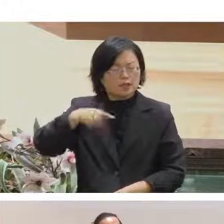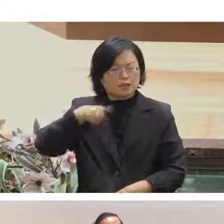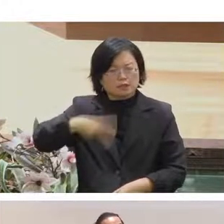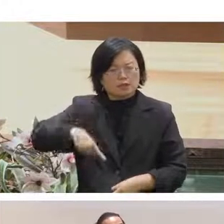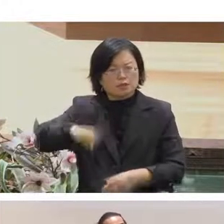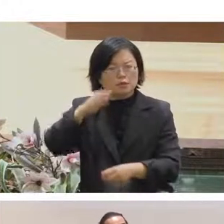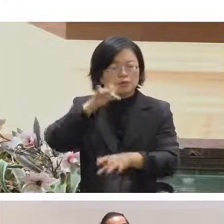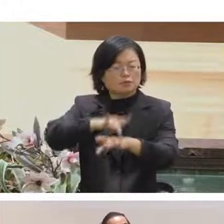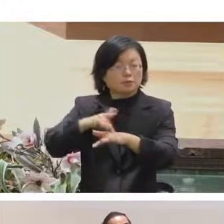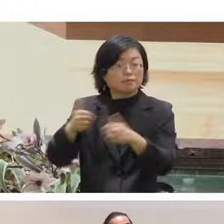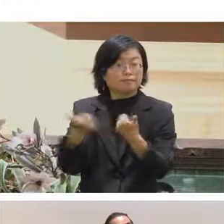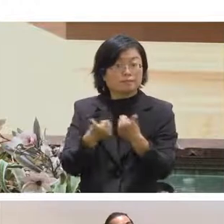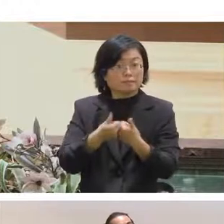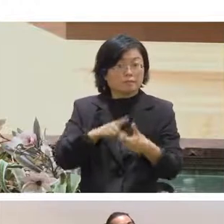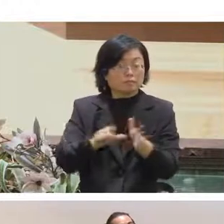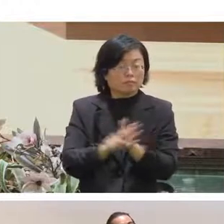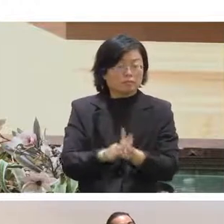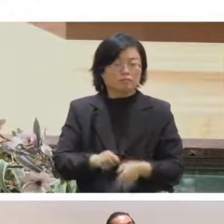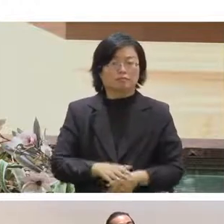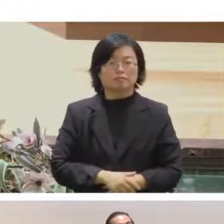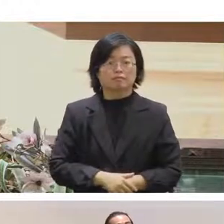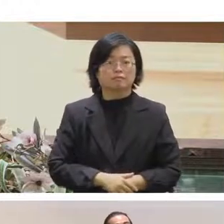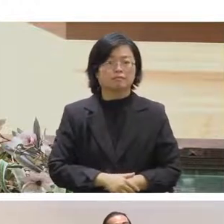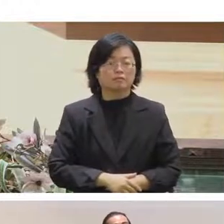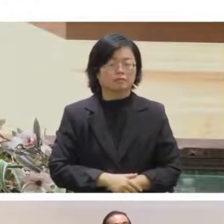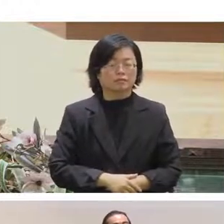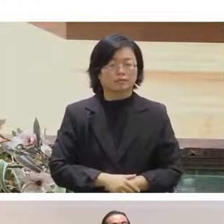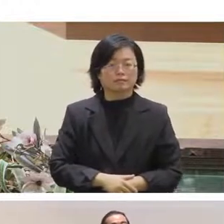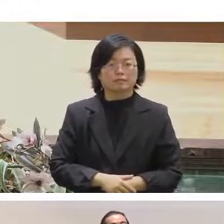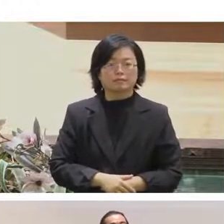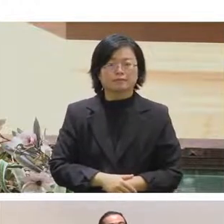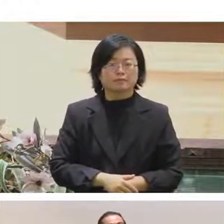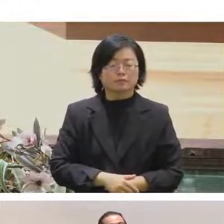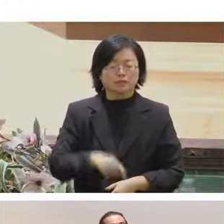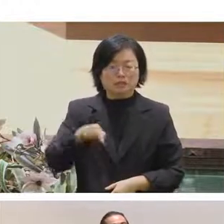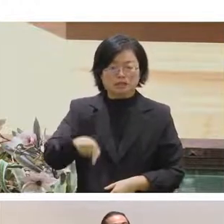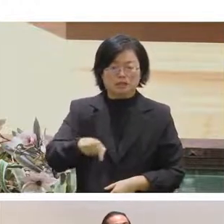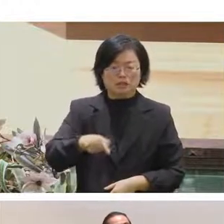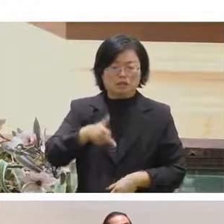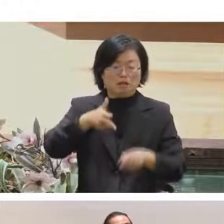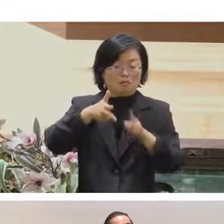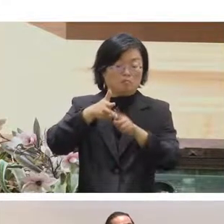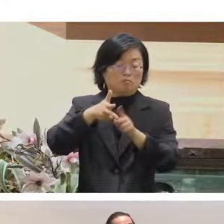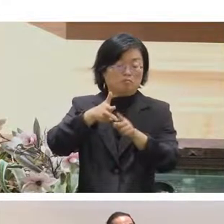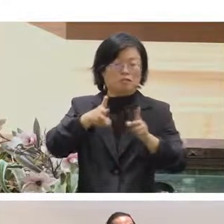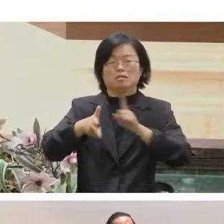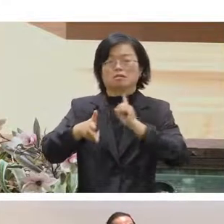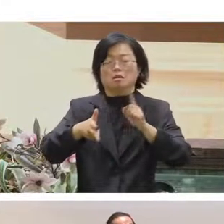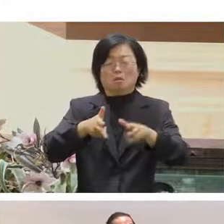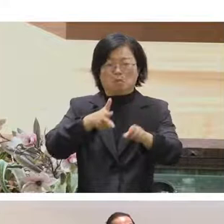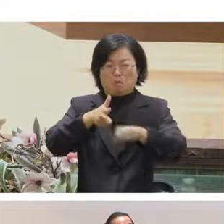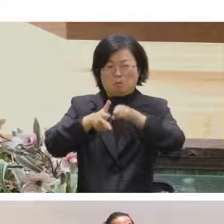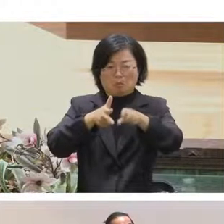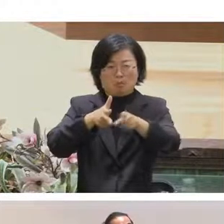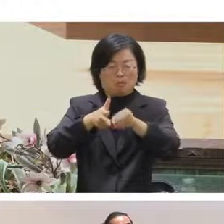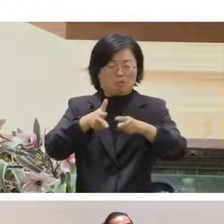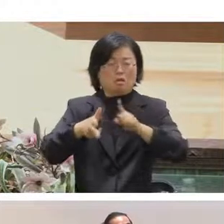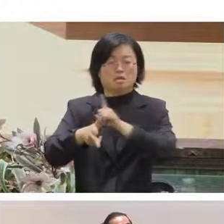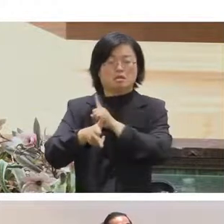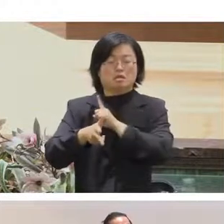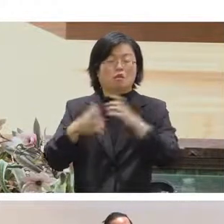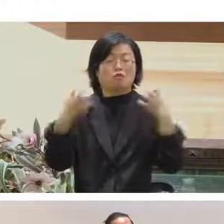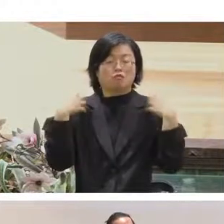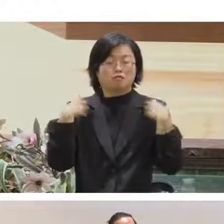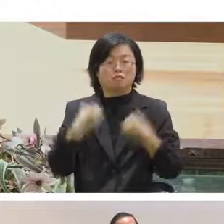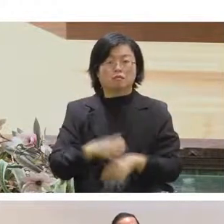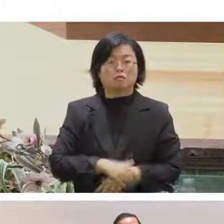做直播的時候以前我們是線下活動所以直播就是那個鏡頭自己去做處理但是現在有線上